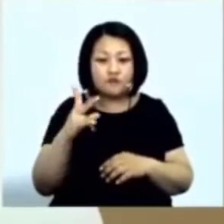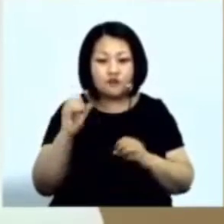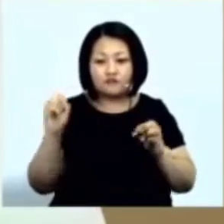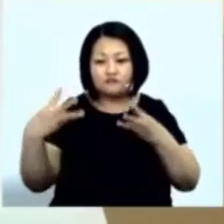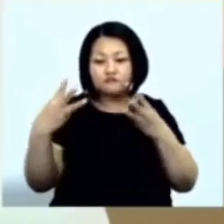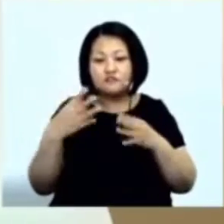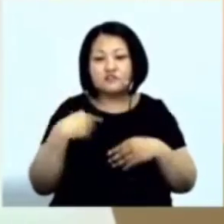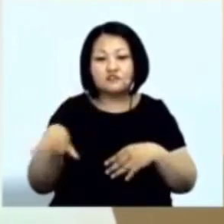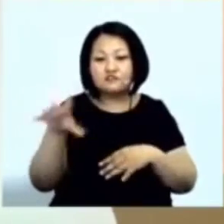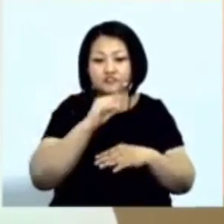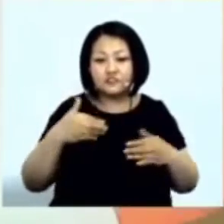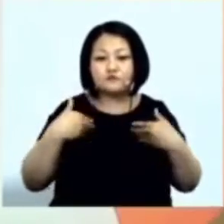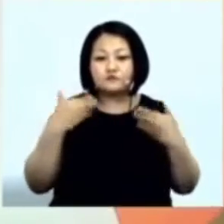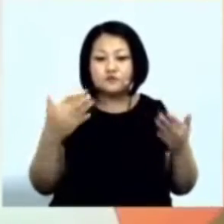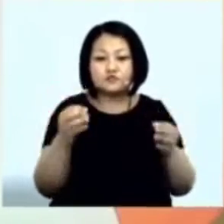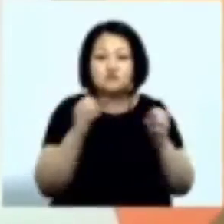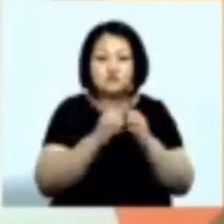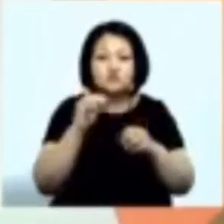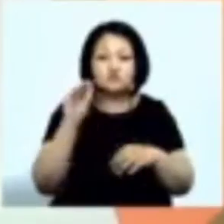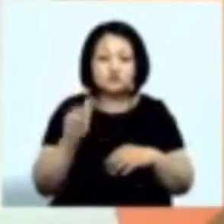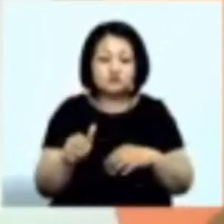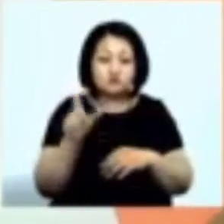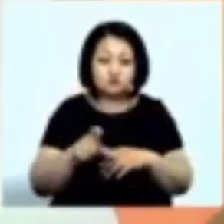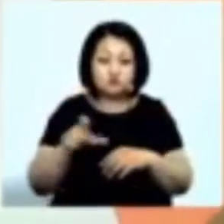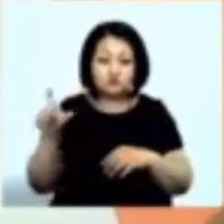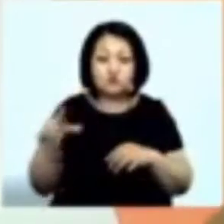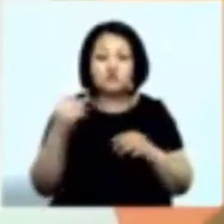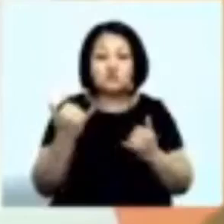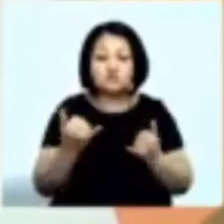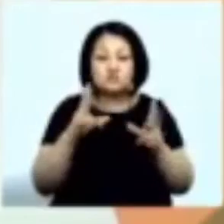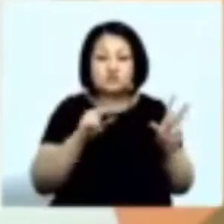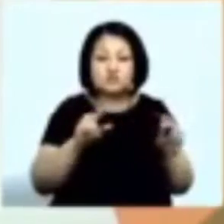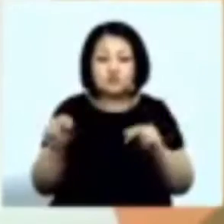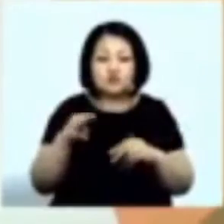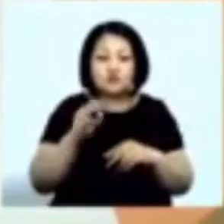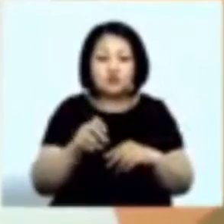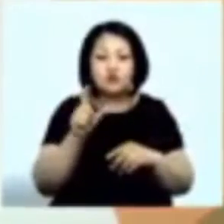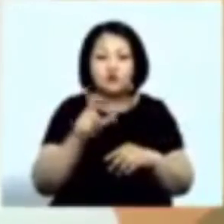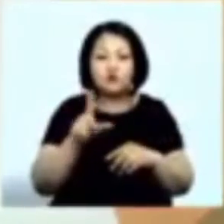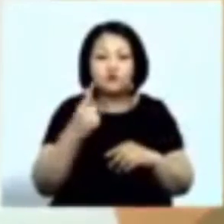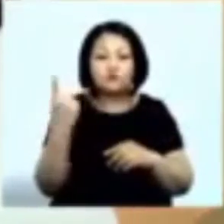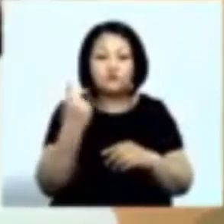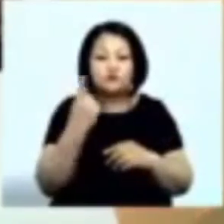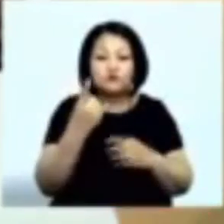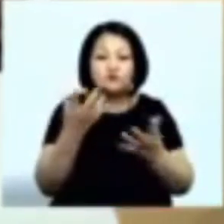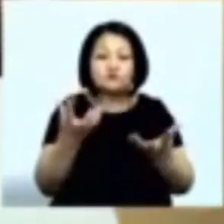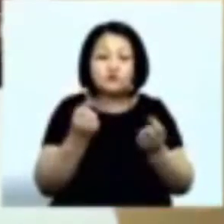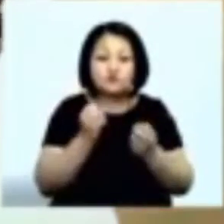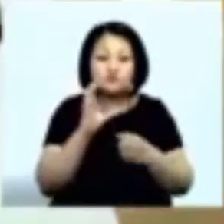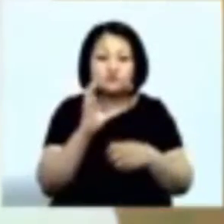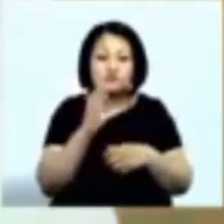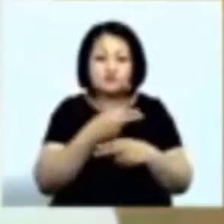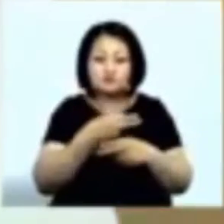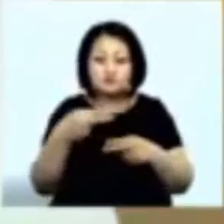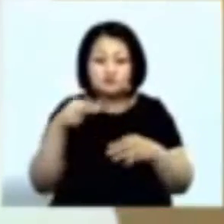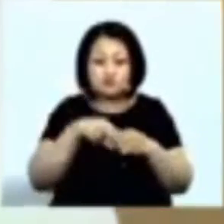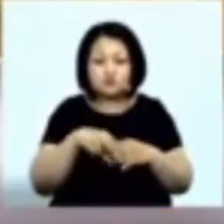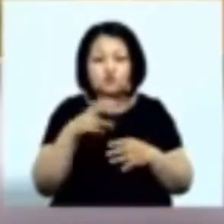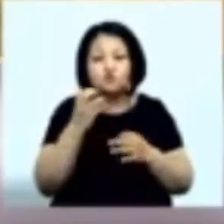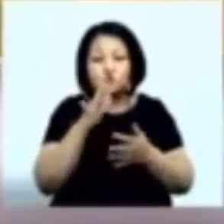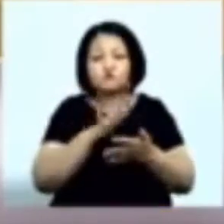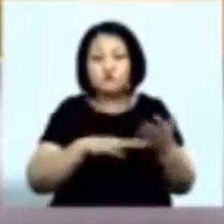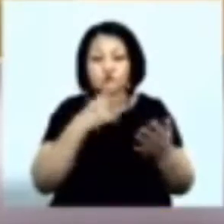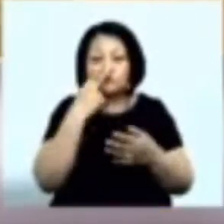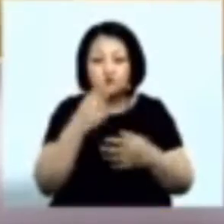поздравляю 10 тысяч людей, которые счастливы Те люди, которые впервые получили ссылку И что-то смотрят Ребят, вы самые